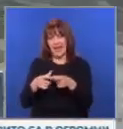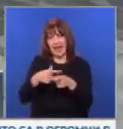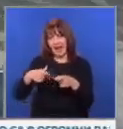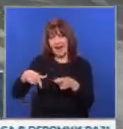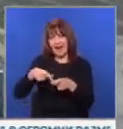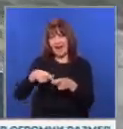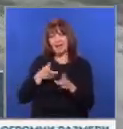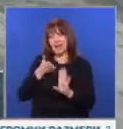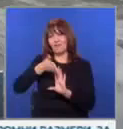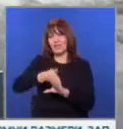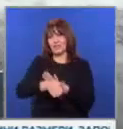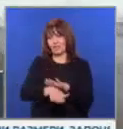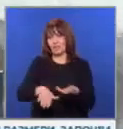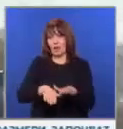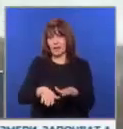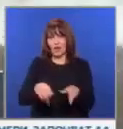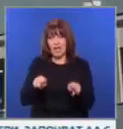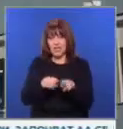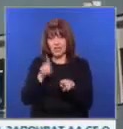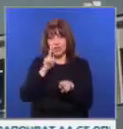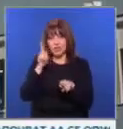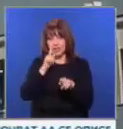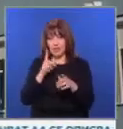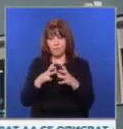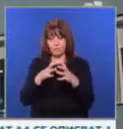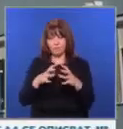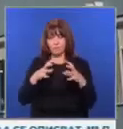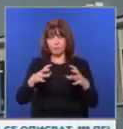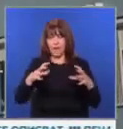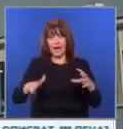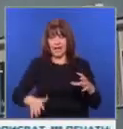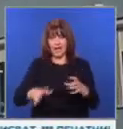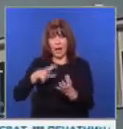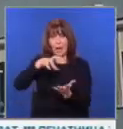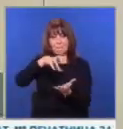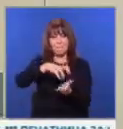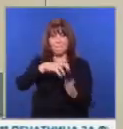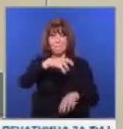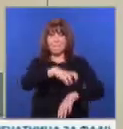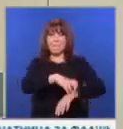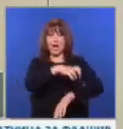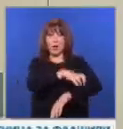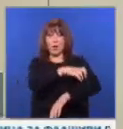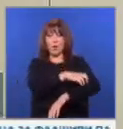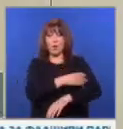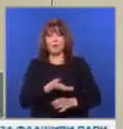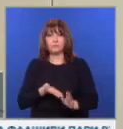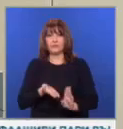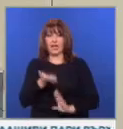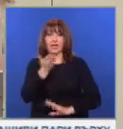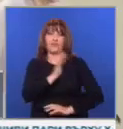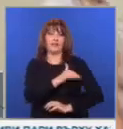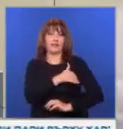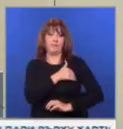влиза в морето. Още същия ден кракът и се подува, появяват се големи мехури и вдига температура. За това търси помощ в